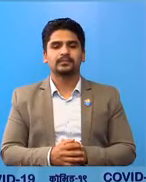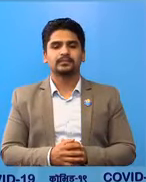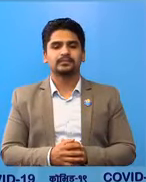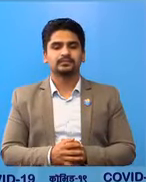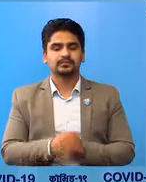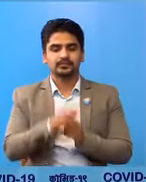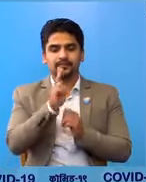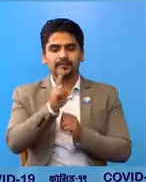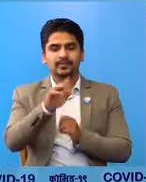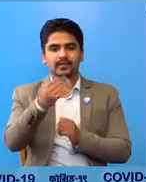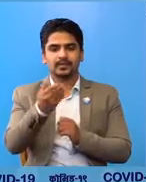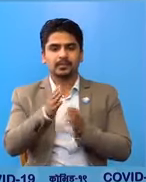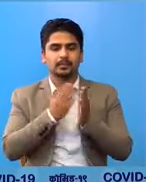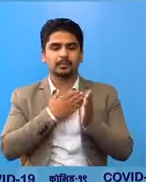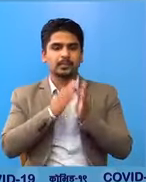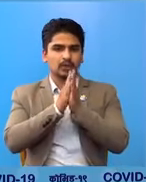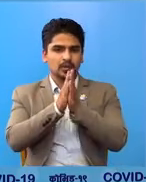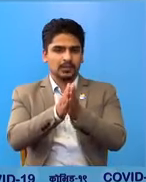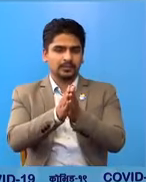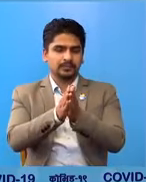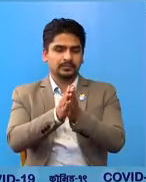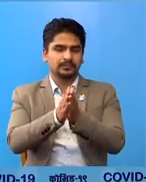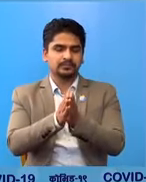अब एस पसे मेरो अनुरोज छा